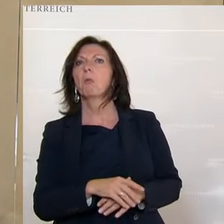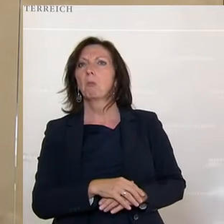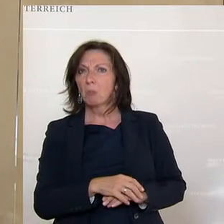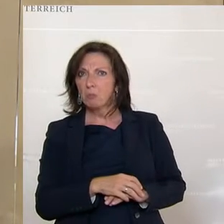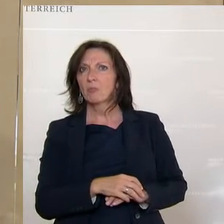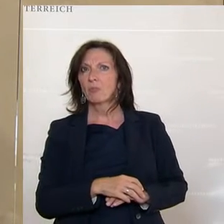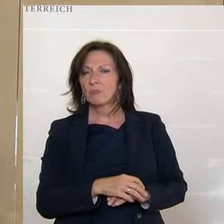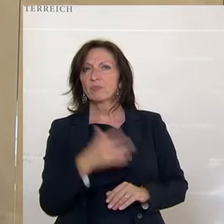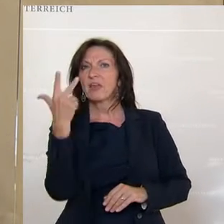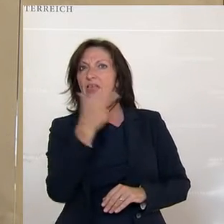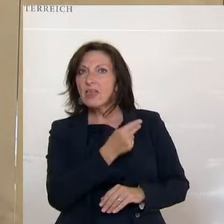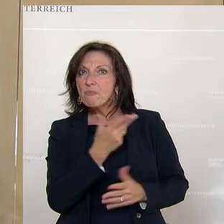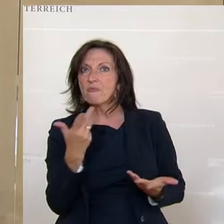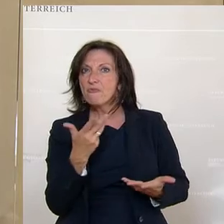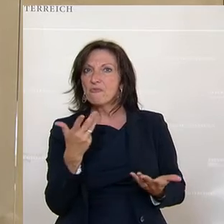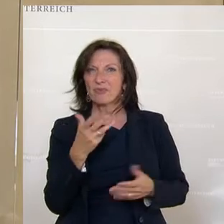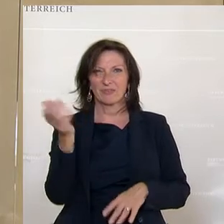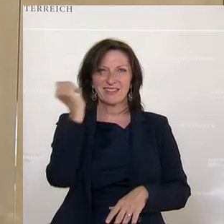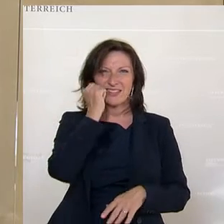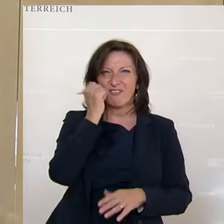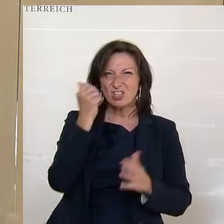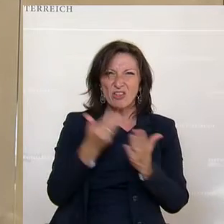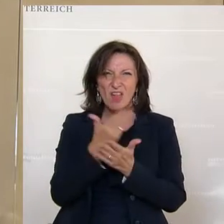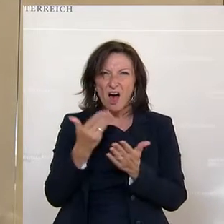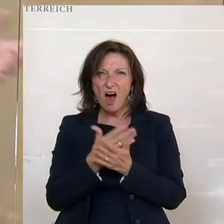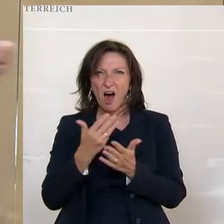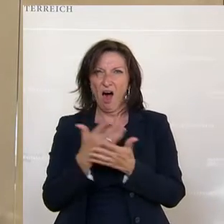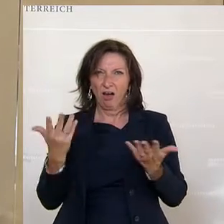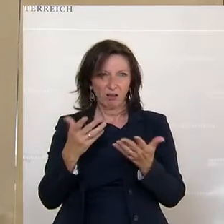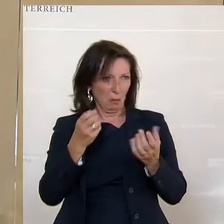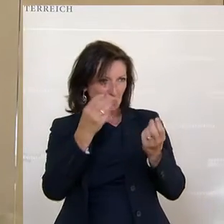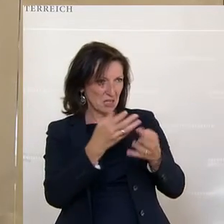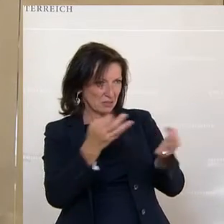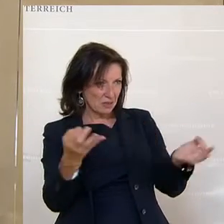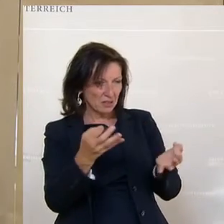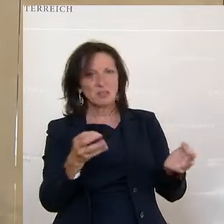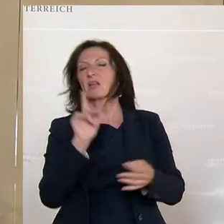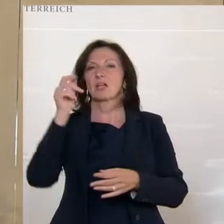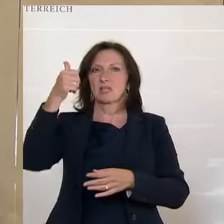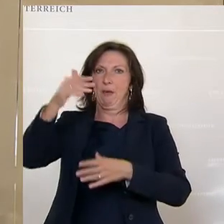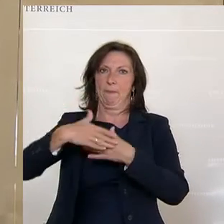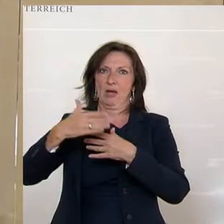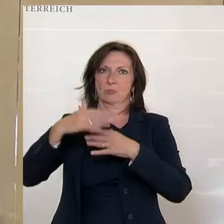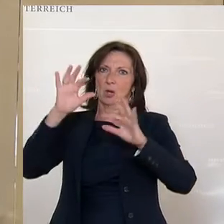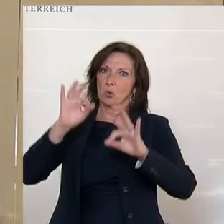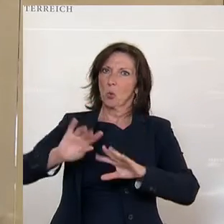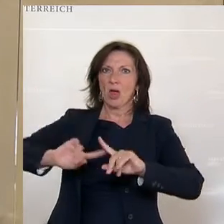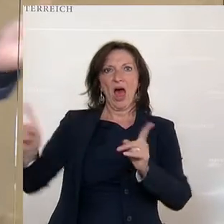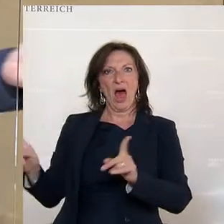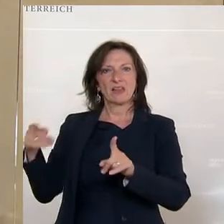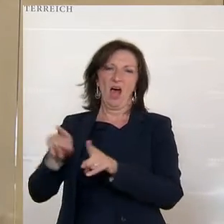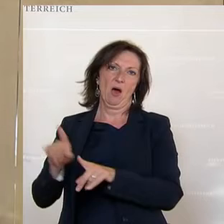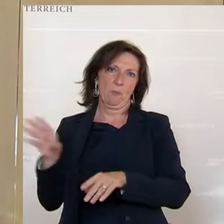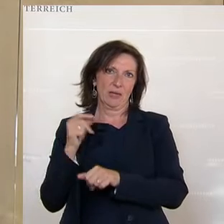Die Impfhand oder was oder die Fake News, die es da gibt, sind also nicht eingetreten. Also ein gutes Beispiel als Auslöser dafür, dass eben auch andere sich beteiligt haben.